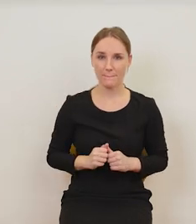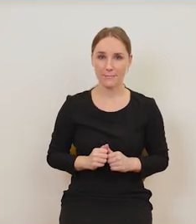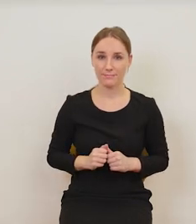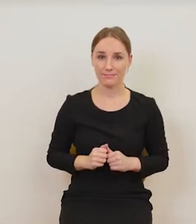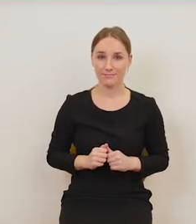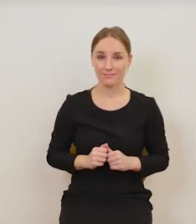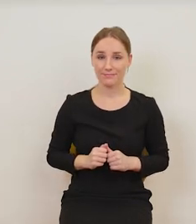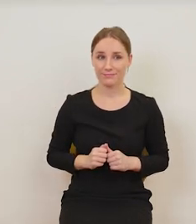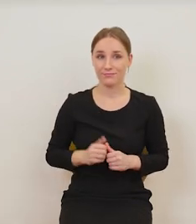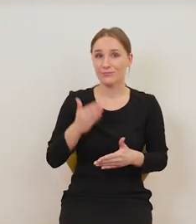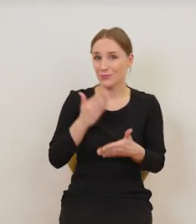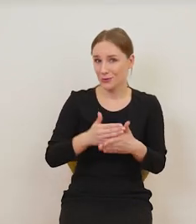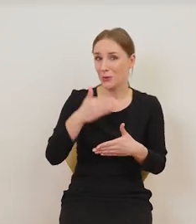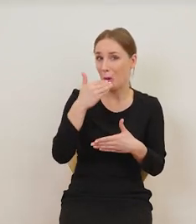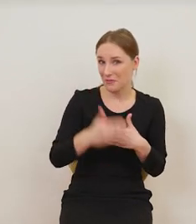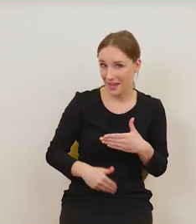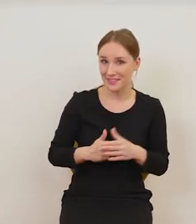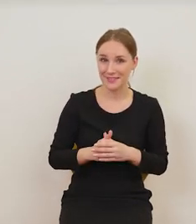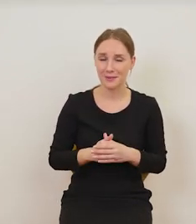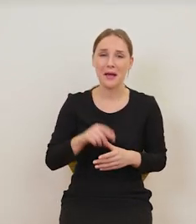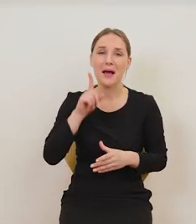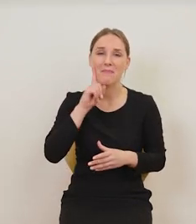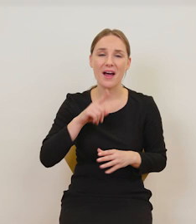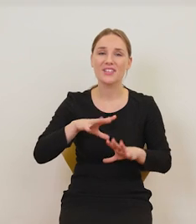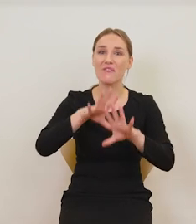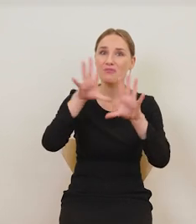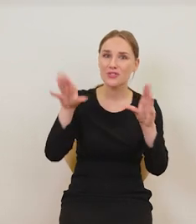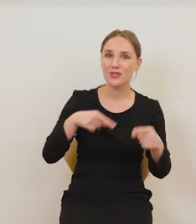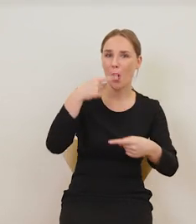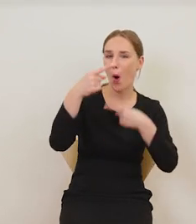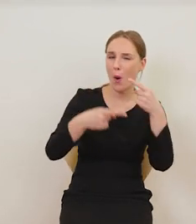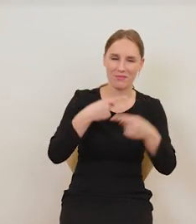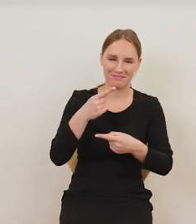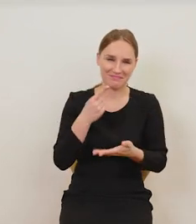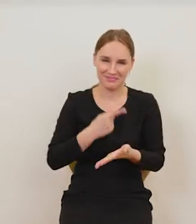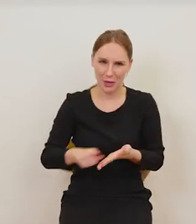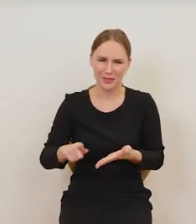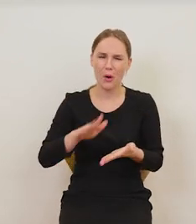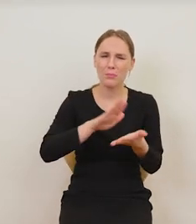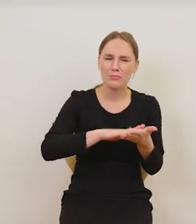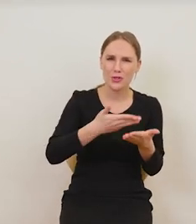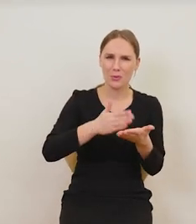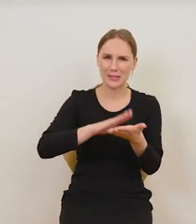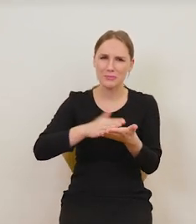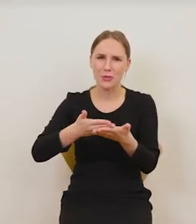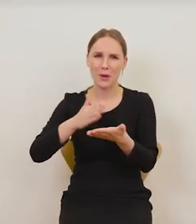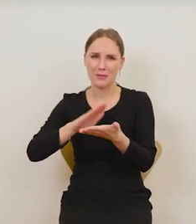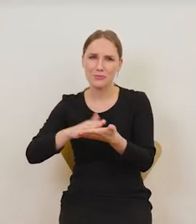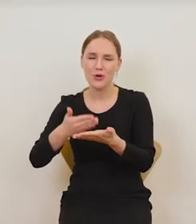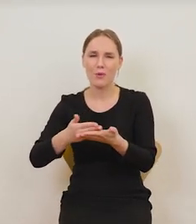koniec naszej wędrówki. Oczywiście nie wyczerpaliśmy tematu, bo tych przykładów w